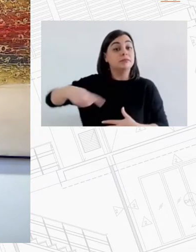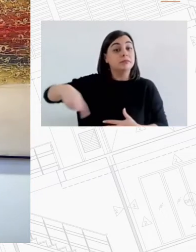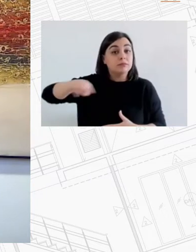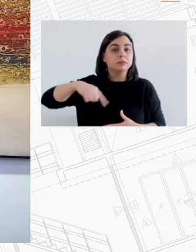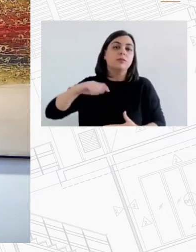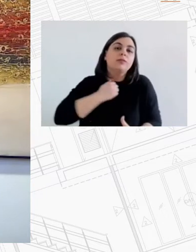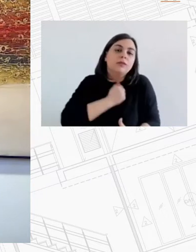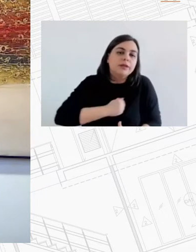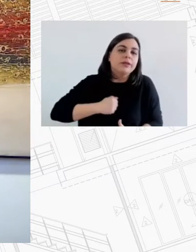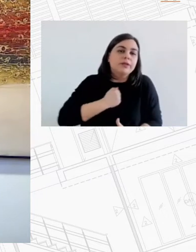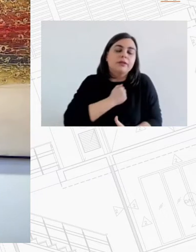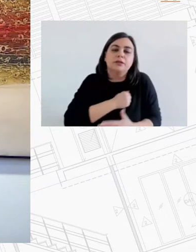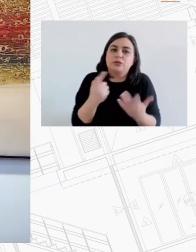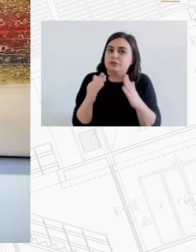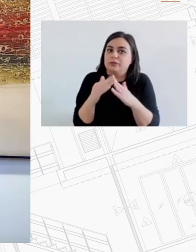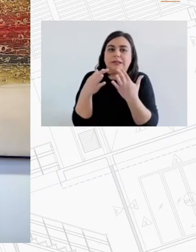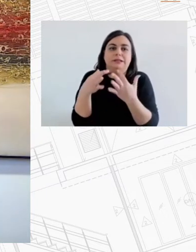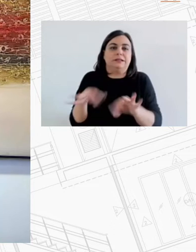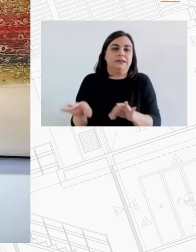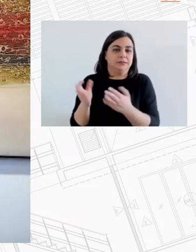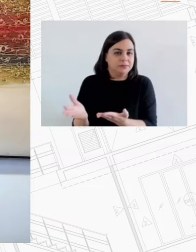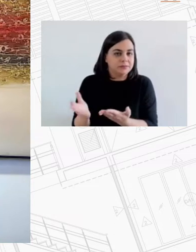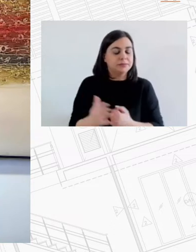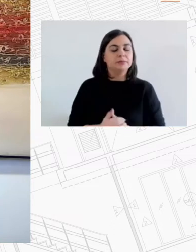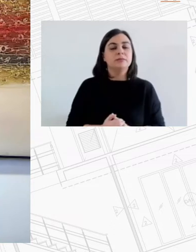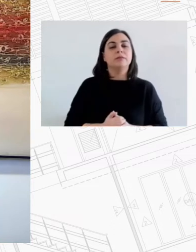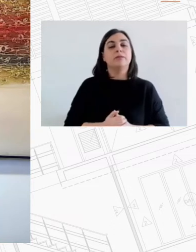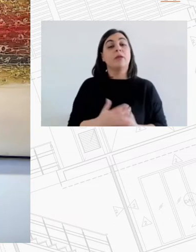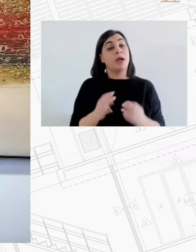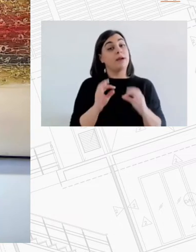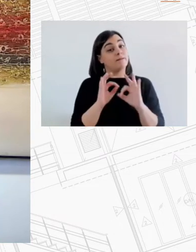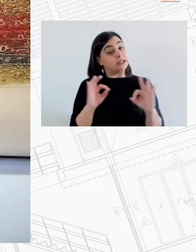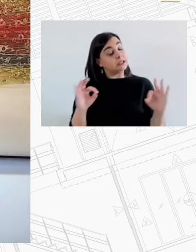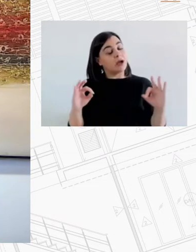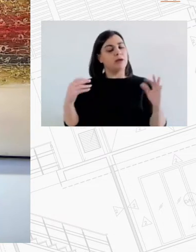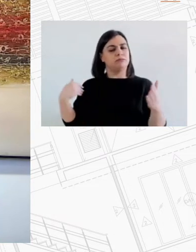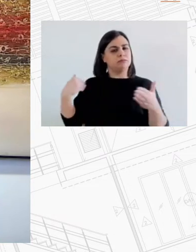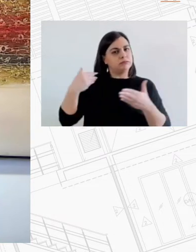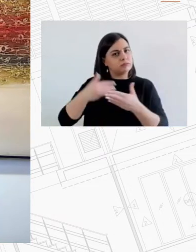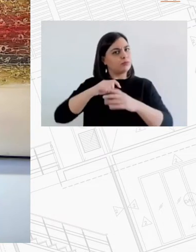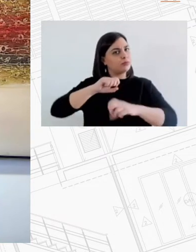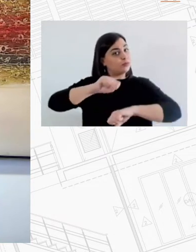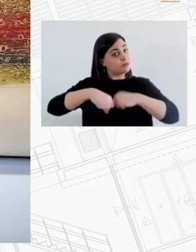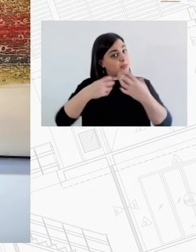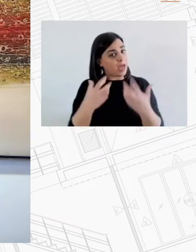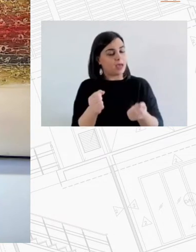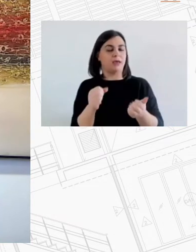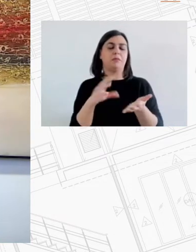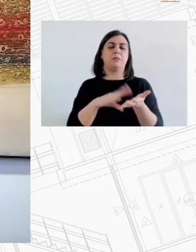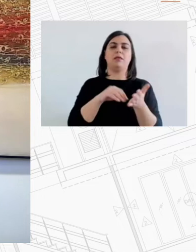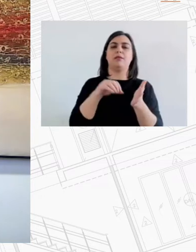δυστυχώς χωρίς στέγη παρότι οφείλω να αναγνωρίσω ότι έγιναν σημαντικές προσπάθειες και από το Δήμο Αθηναίων και από άλλους δήμους